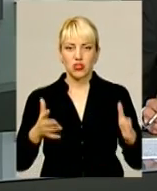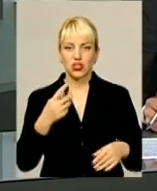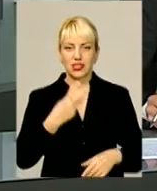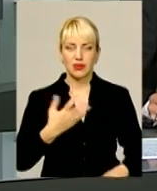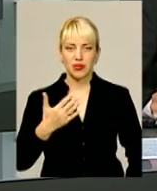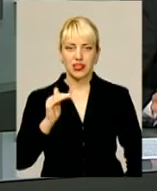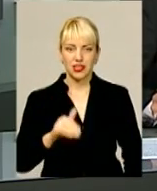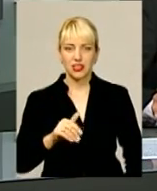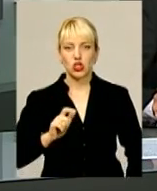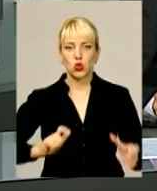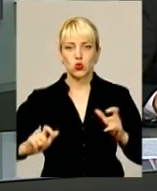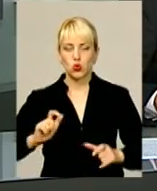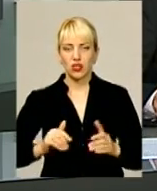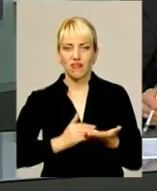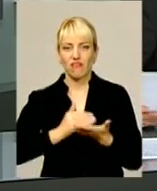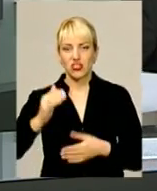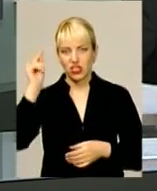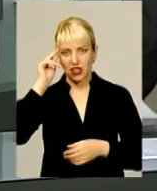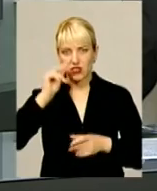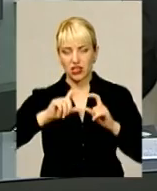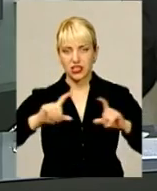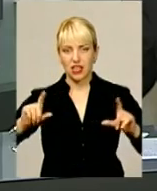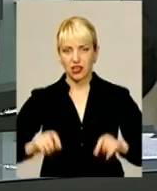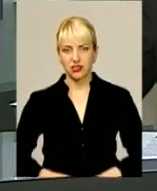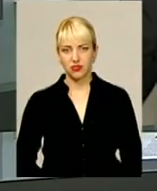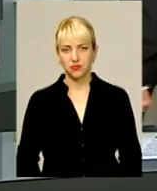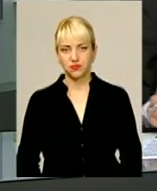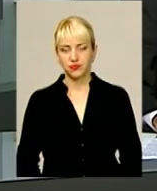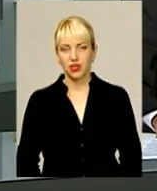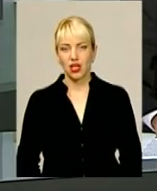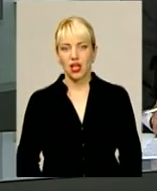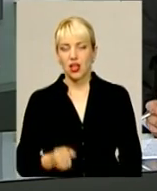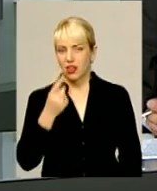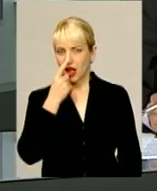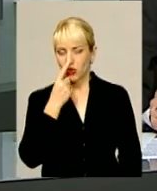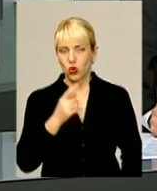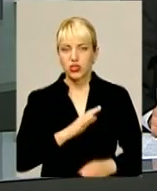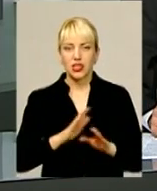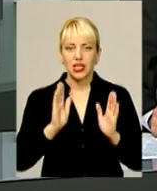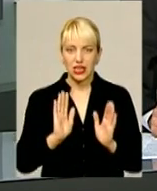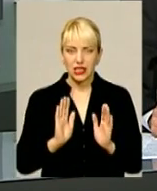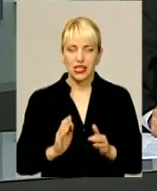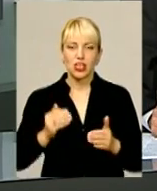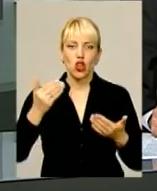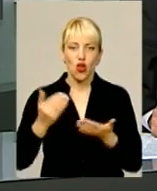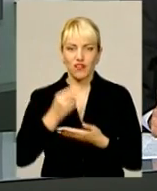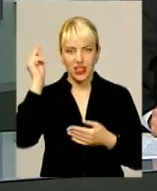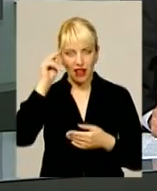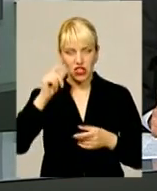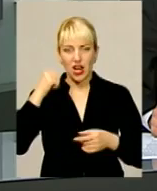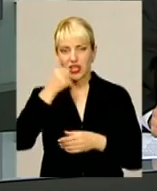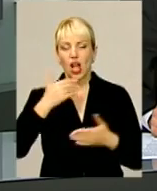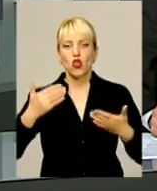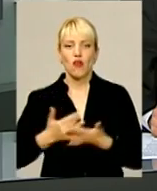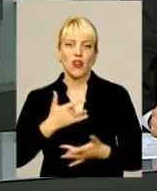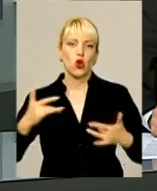тисяч студентів вищих навчальних закладів. На носі не лише новий навчальний рік, а й новий концертний